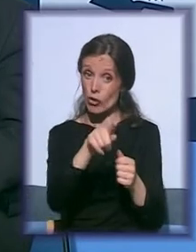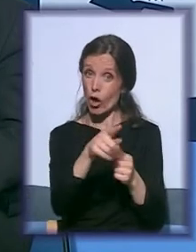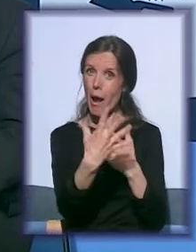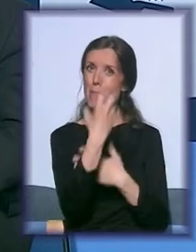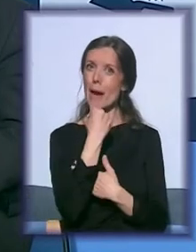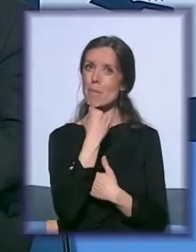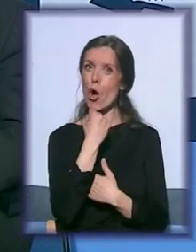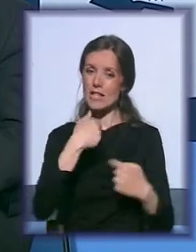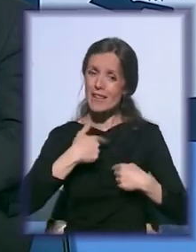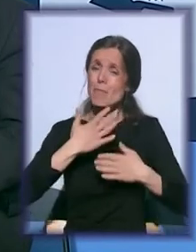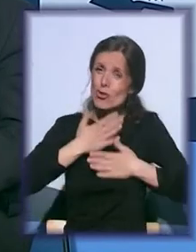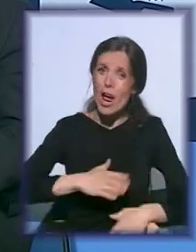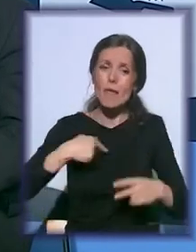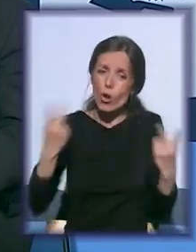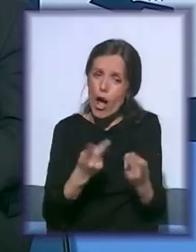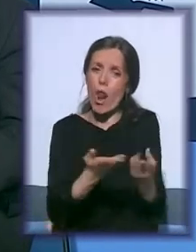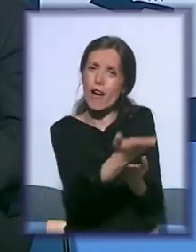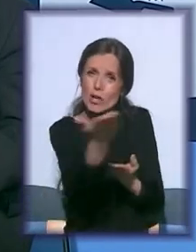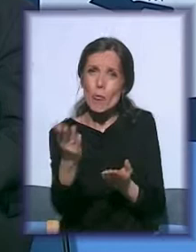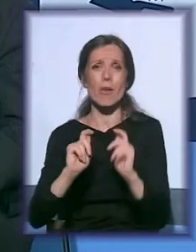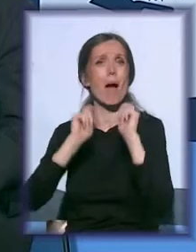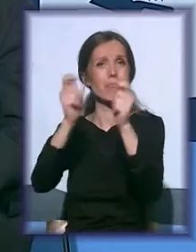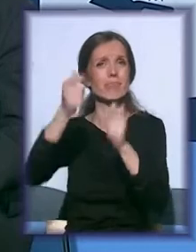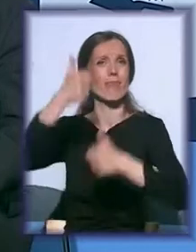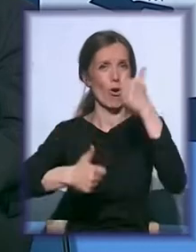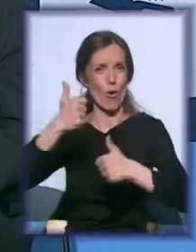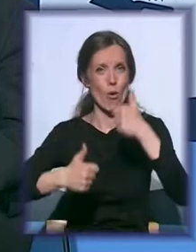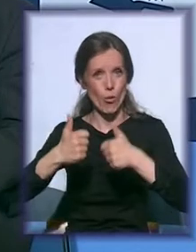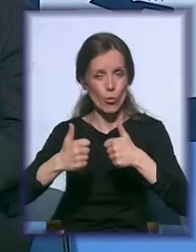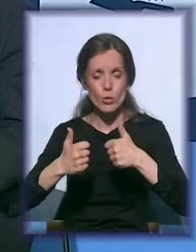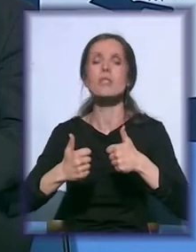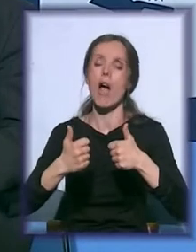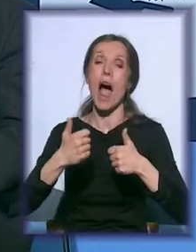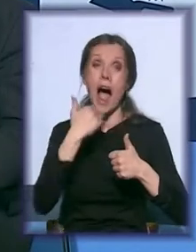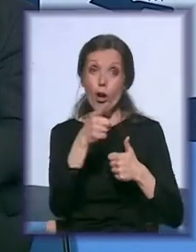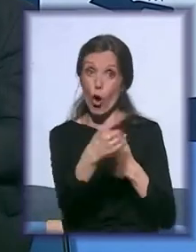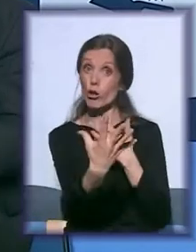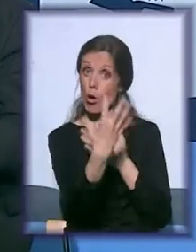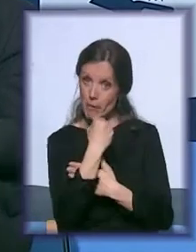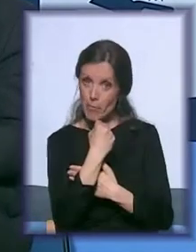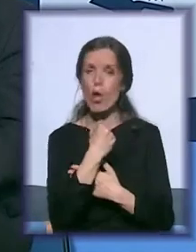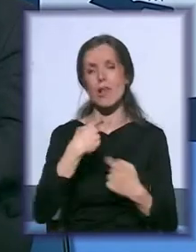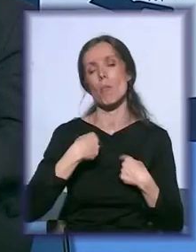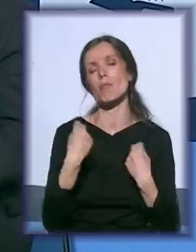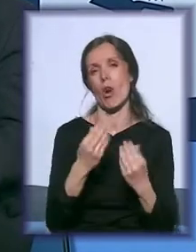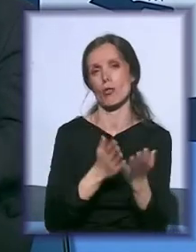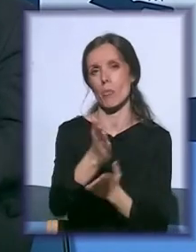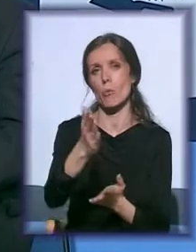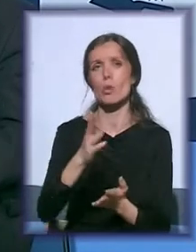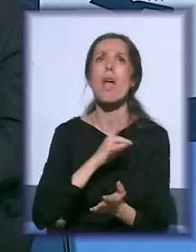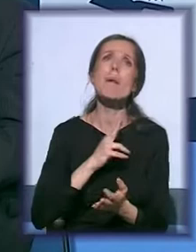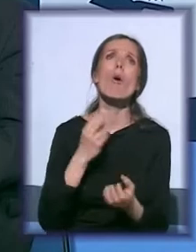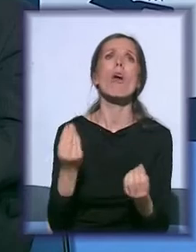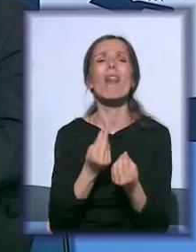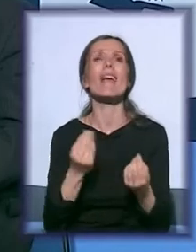im olakšamo samo konkurisanje, onda smo mi, mislim, na pravom putu. Imamo mi tu nekih problema, ne problema,